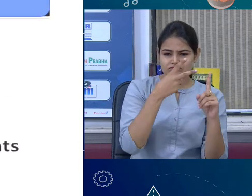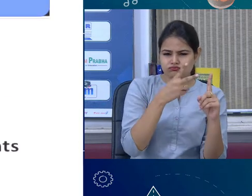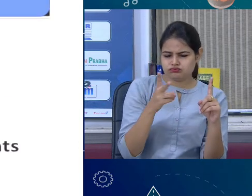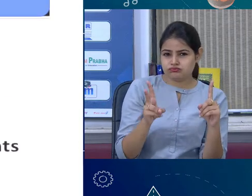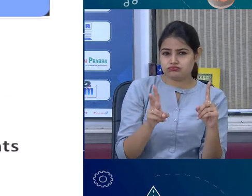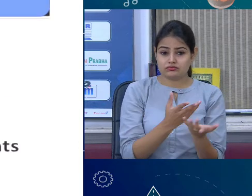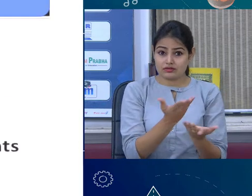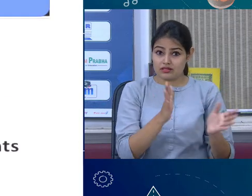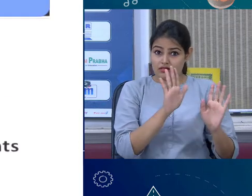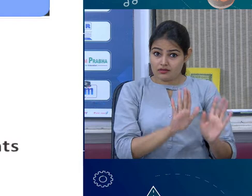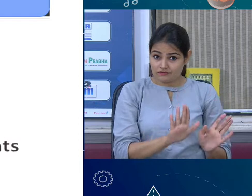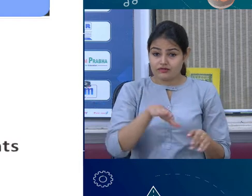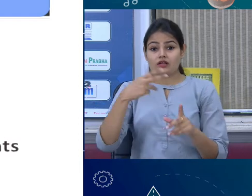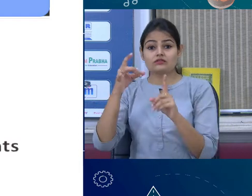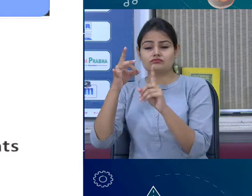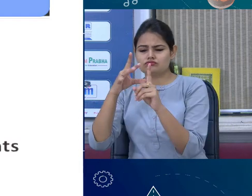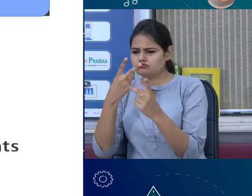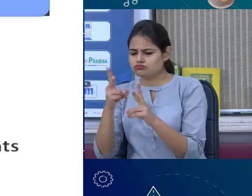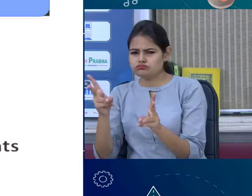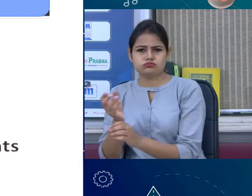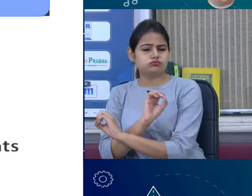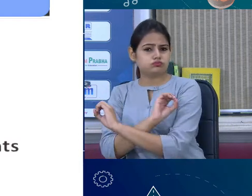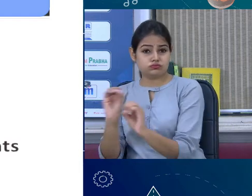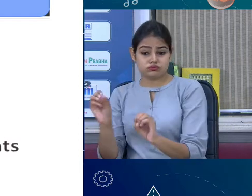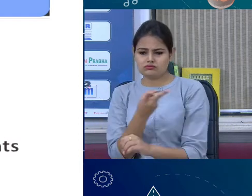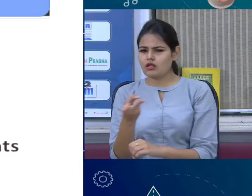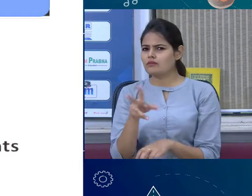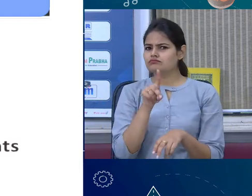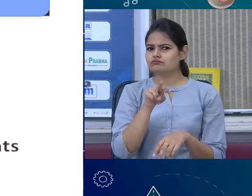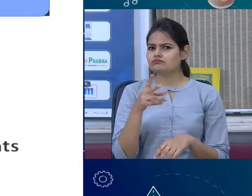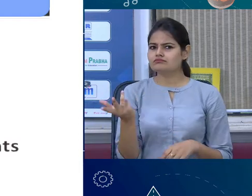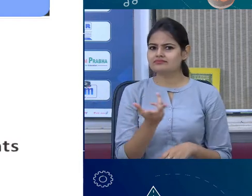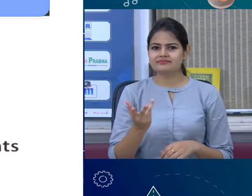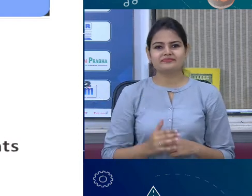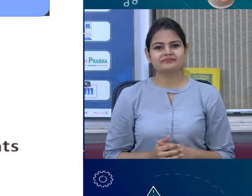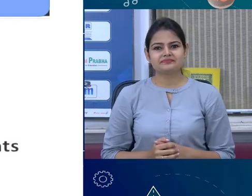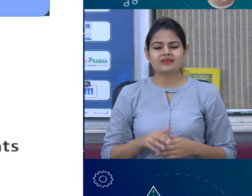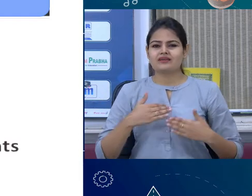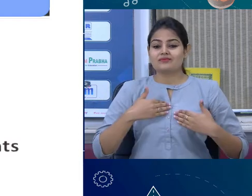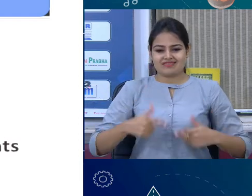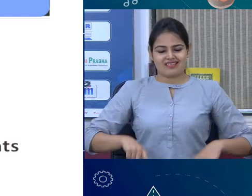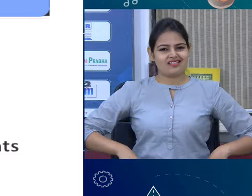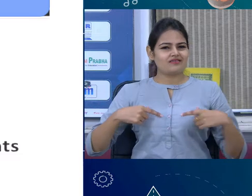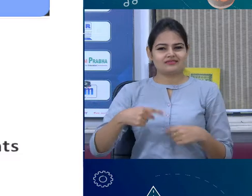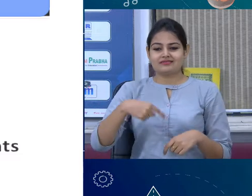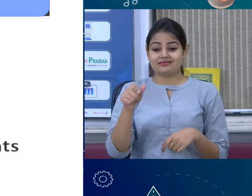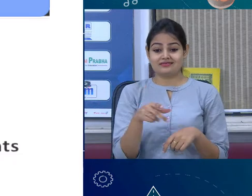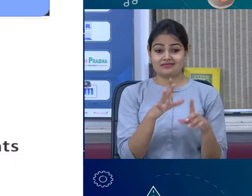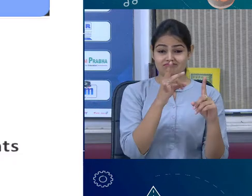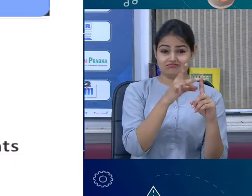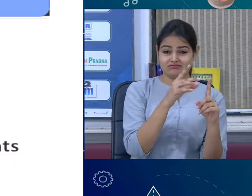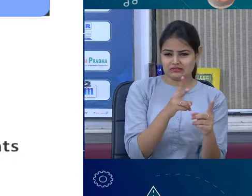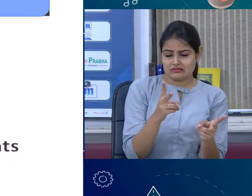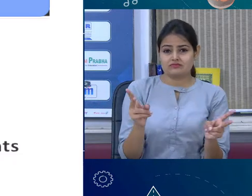metals which we see around हम इर्दगित हमेशा metals को इस्तमाल करते हैं हम इंको देखते हैं पर इंकी property क्या होती